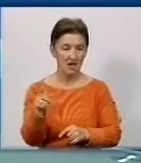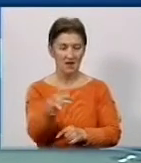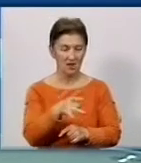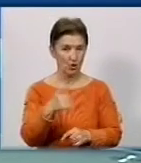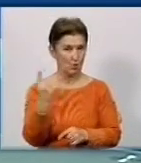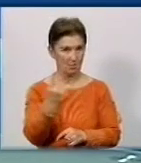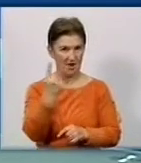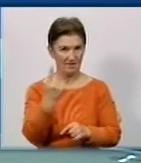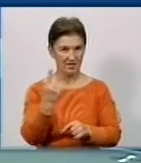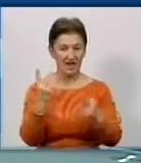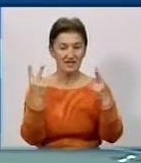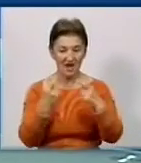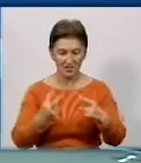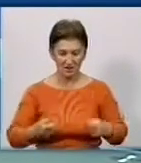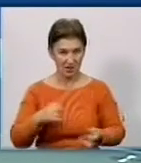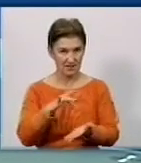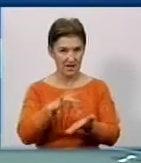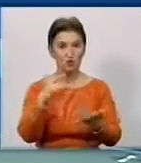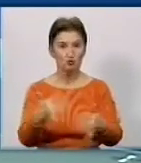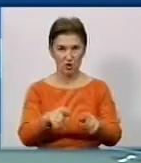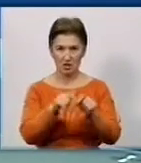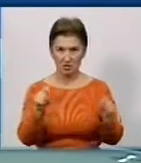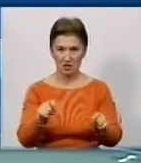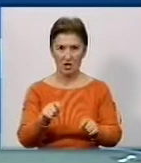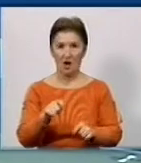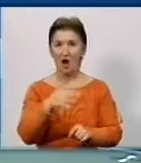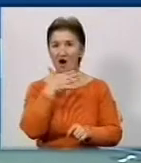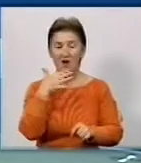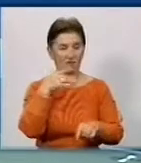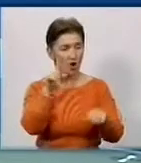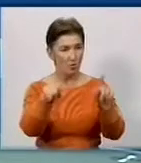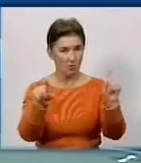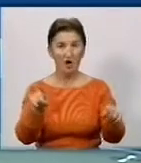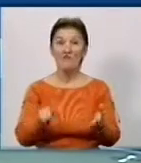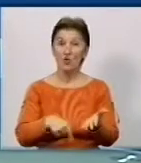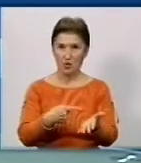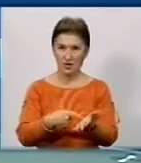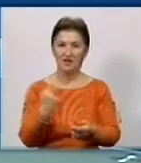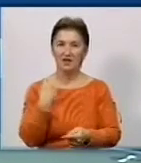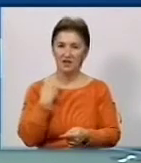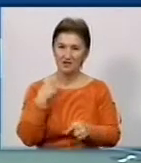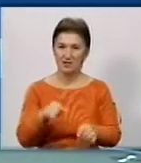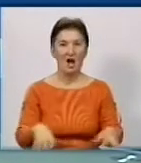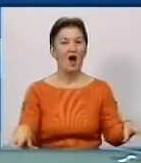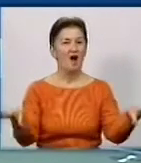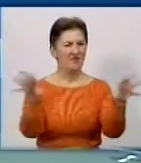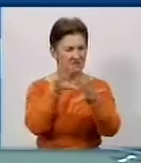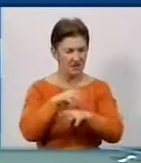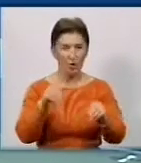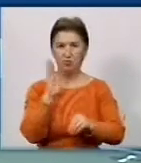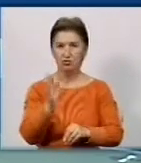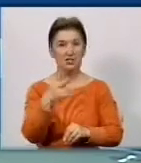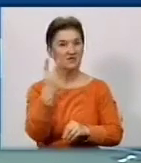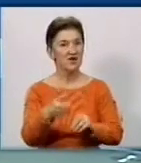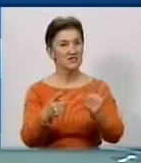регіон». І вже на цій тижні состоїться в дуже багатьох районах, в тому числі в місті Кіровограді. Всього таких центров буде 26.